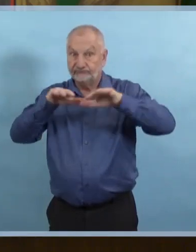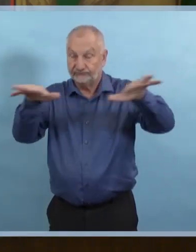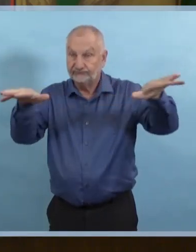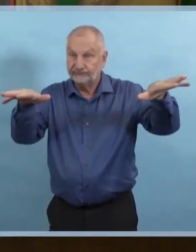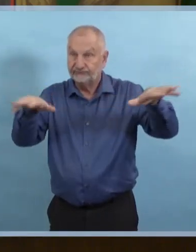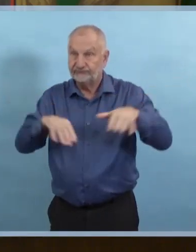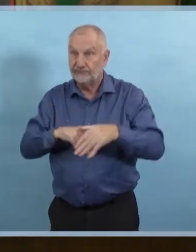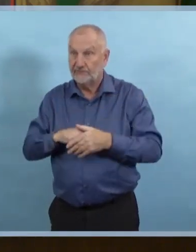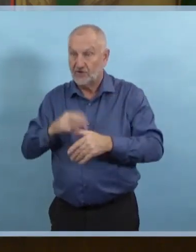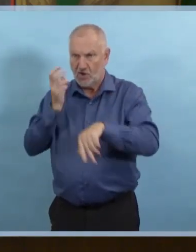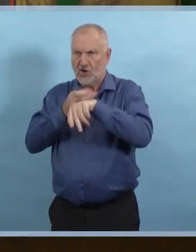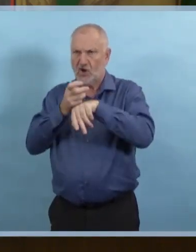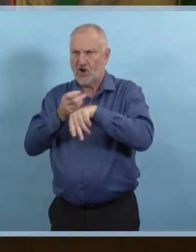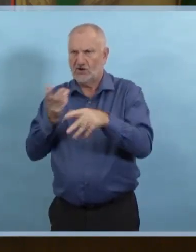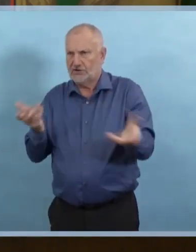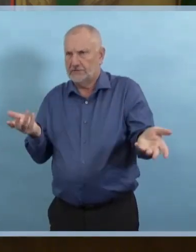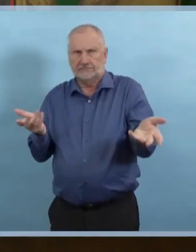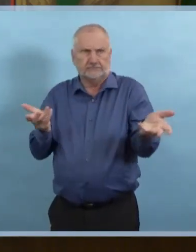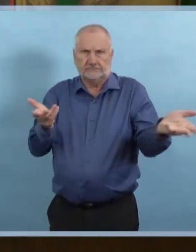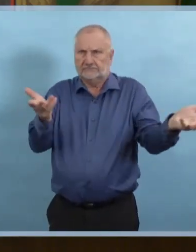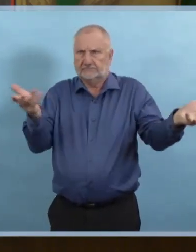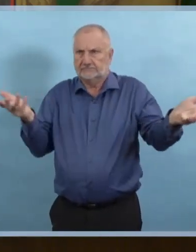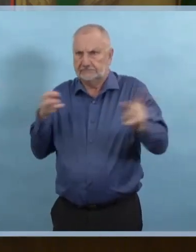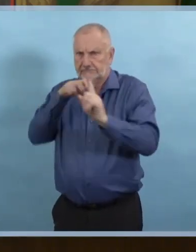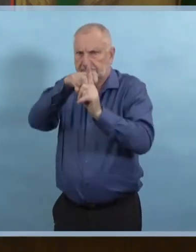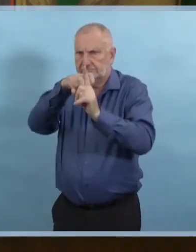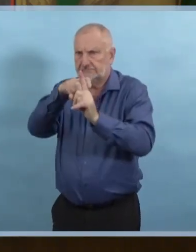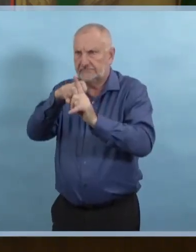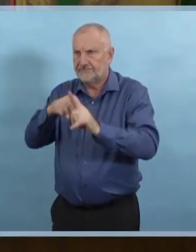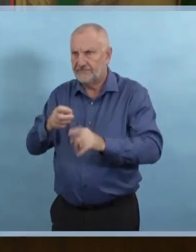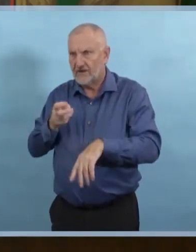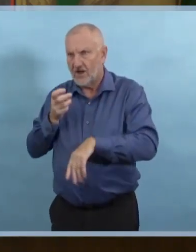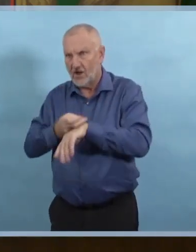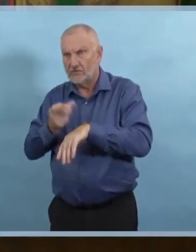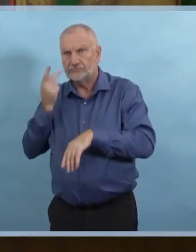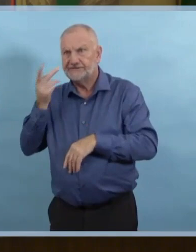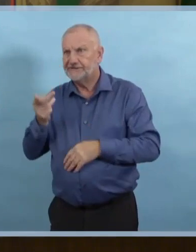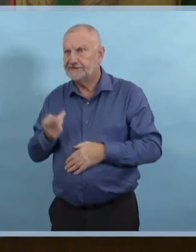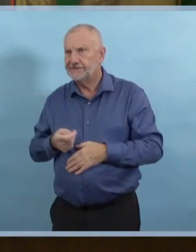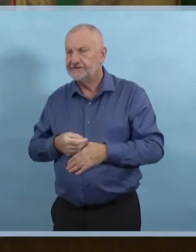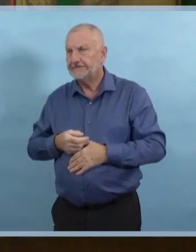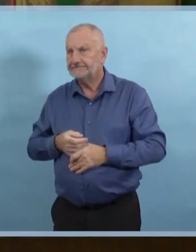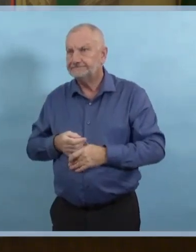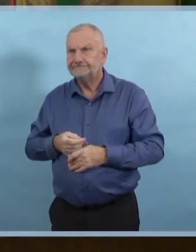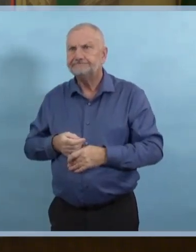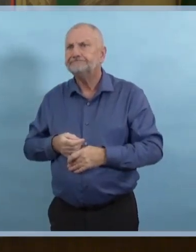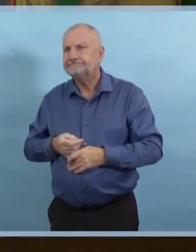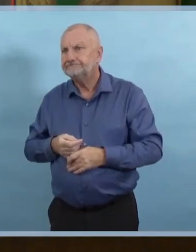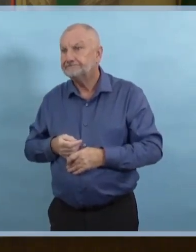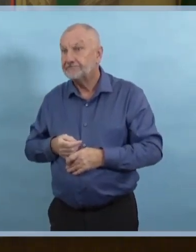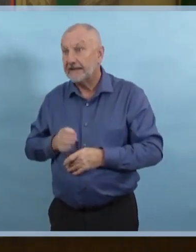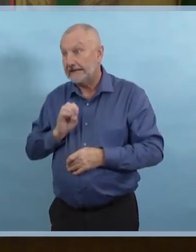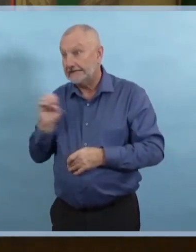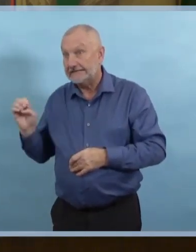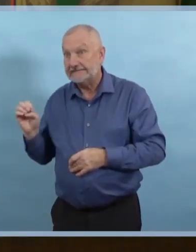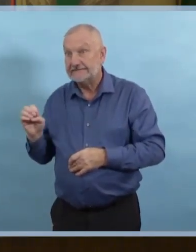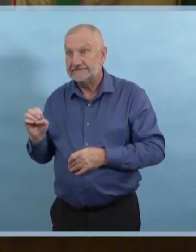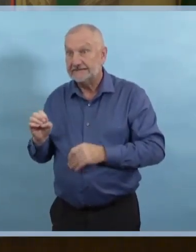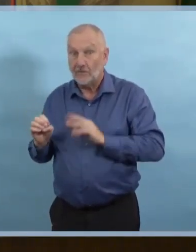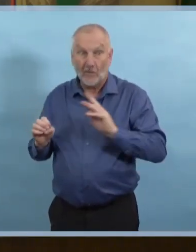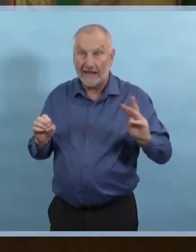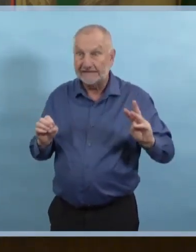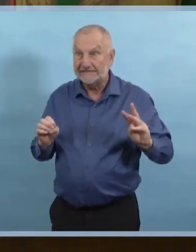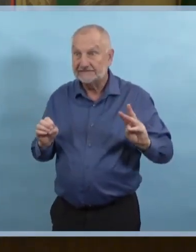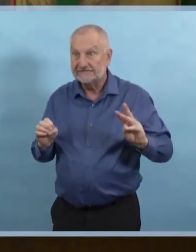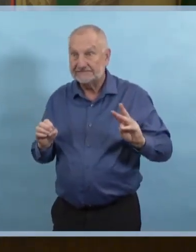plusieurs de nos voisins à l'est et à'ouest et partout dans le monde qui ont bien entamé la deuxième vague. Donc, nous voyons une augmentation du nombre de cas